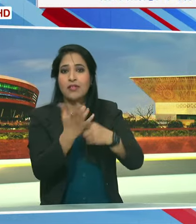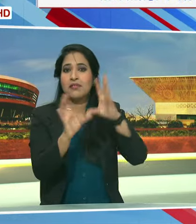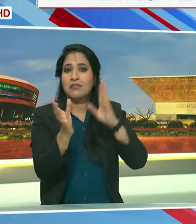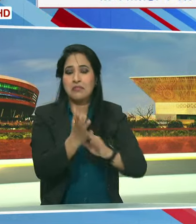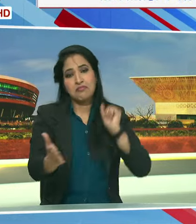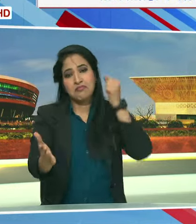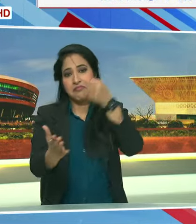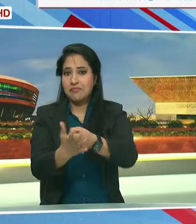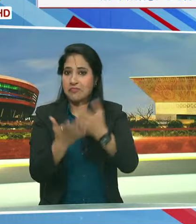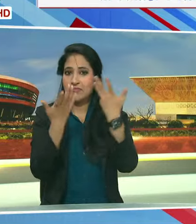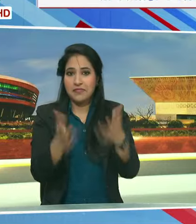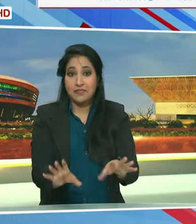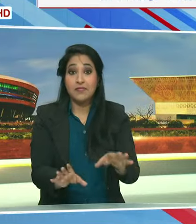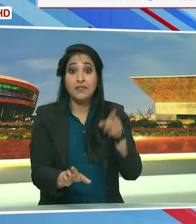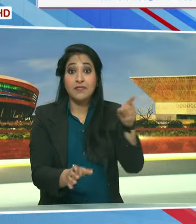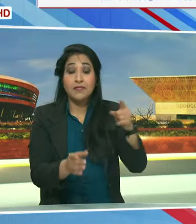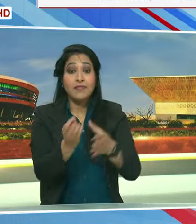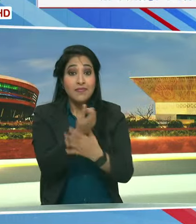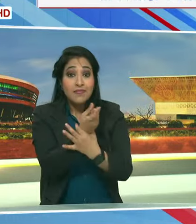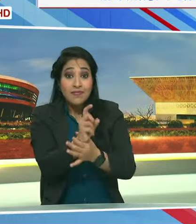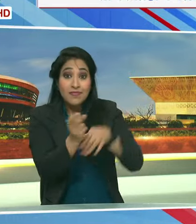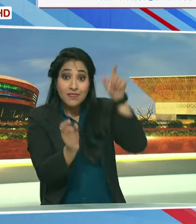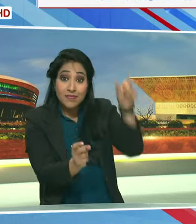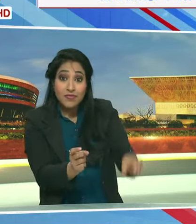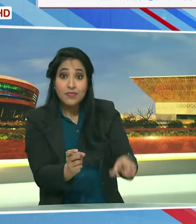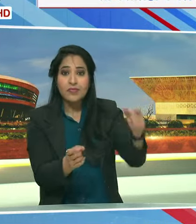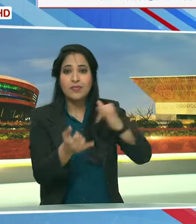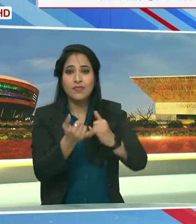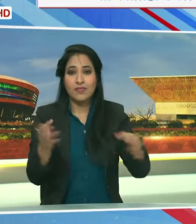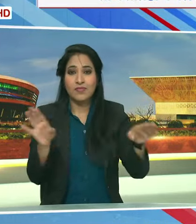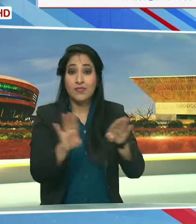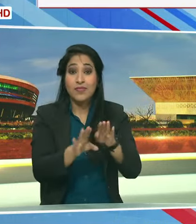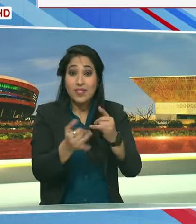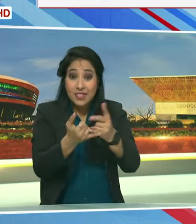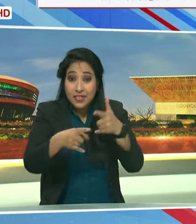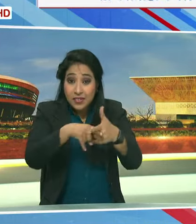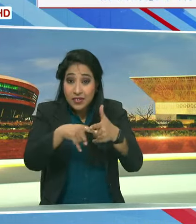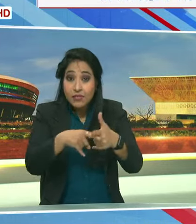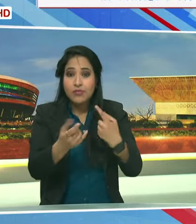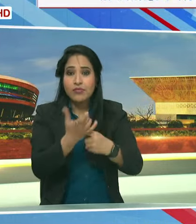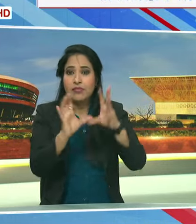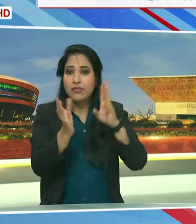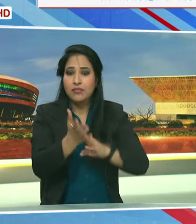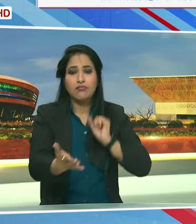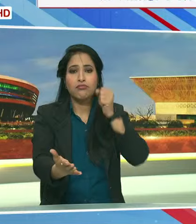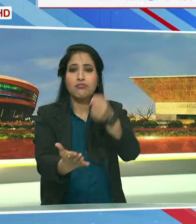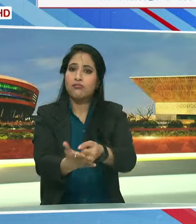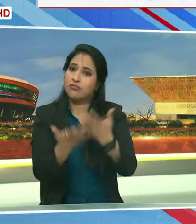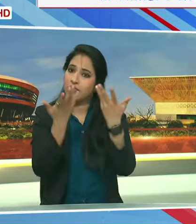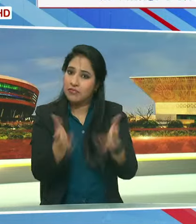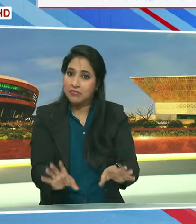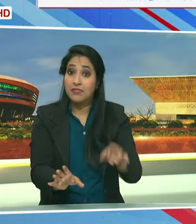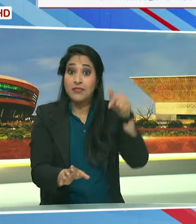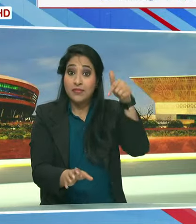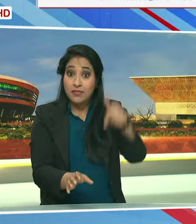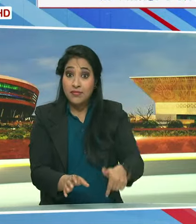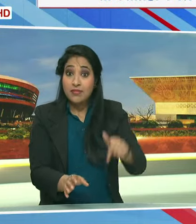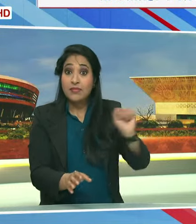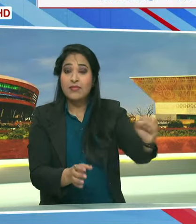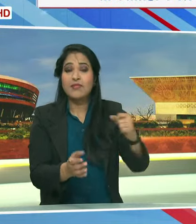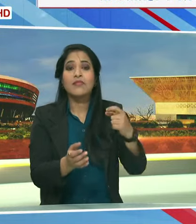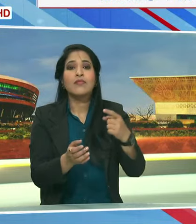आयोध गई थी आज